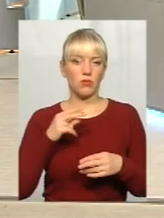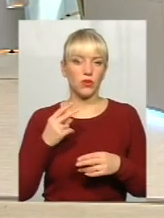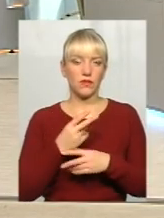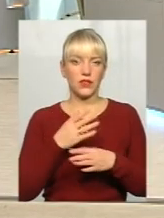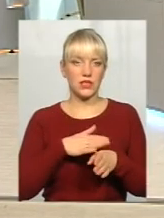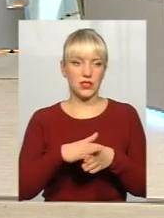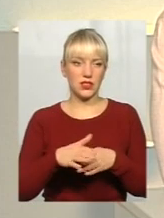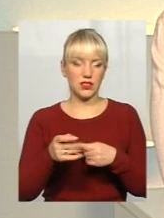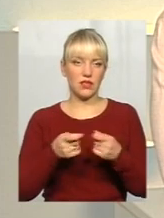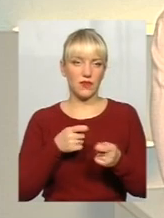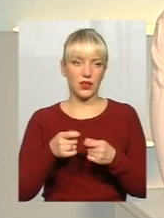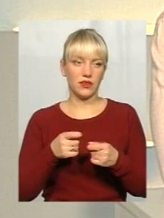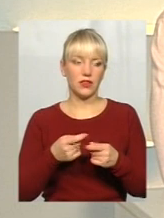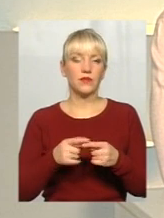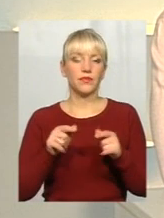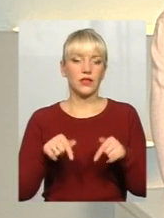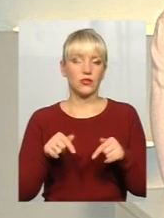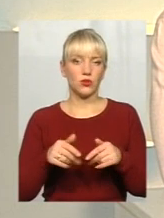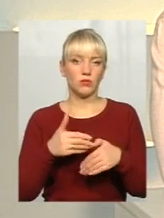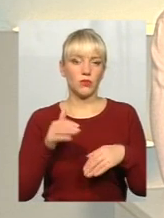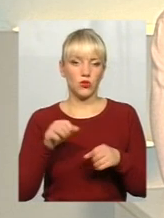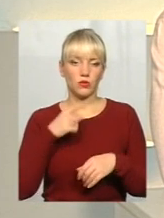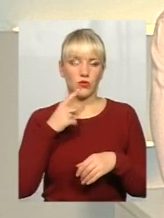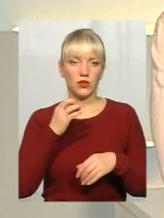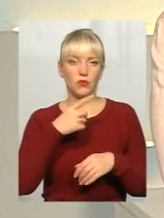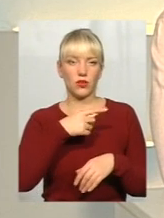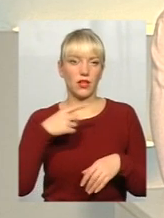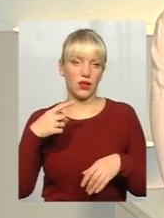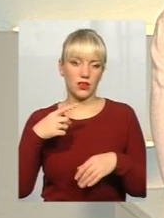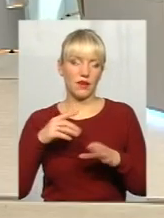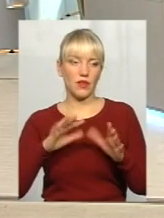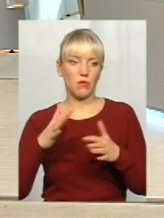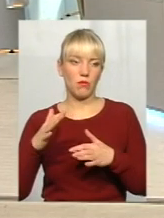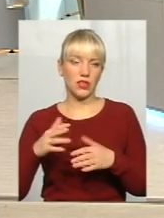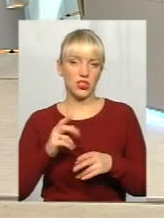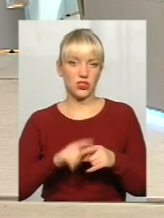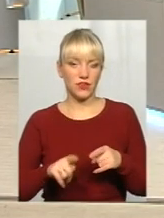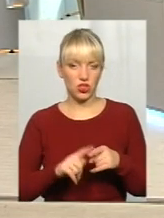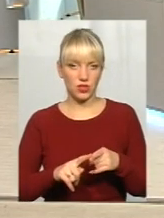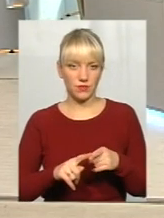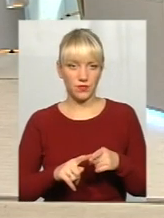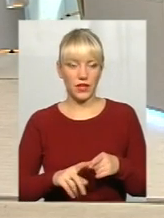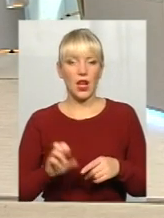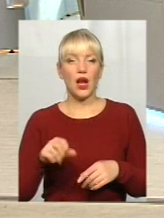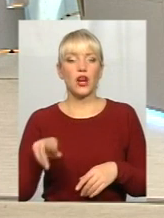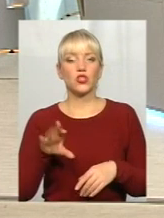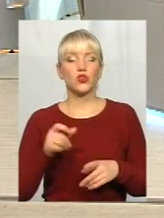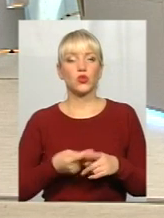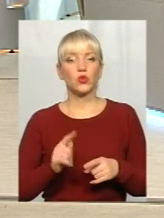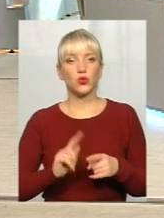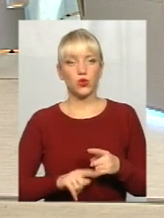здійснення влади і так далі, що, звичайно, тут ми можемо говорити про негативні моменти швидше. От, а щодо того,